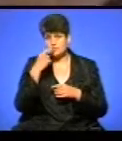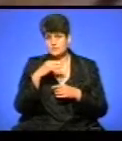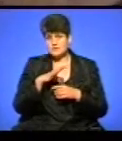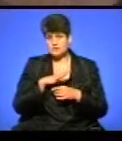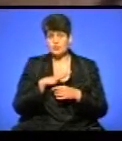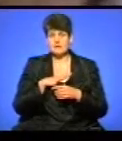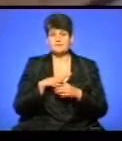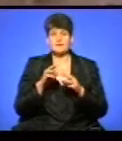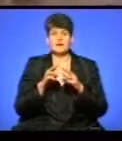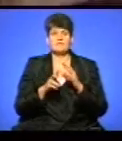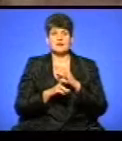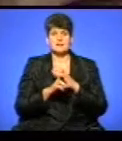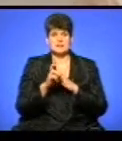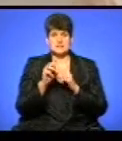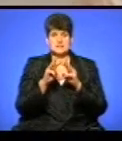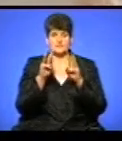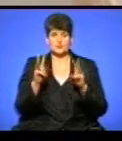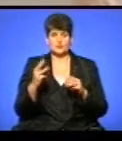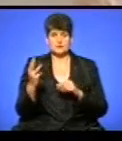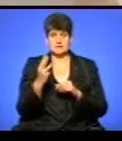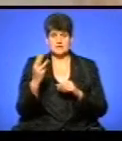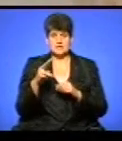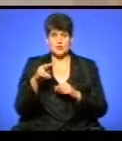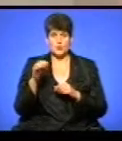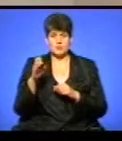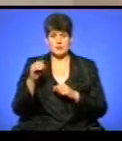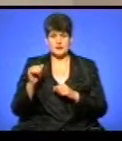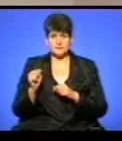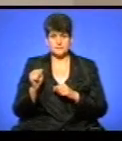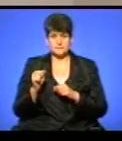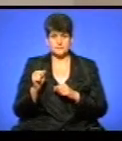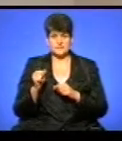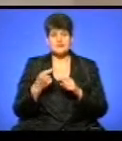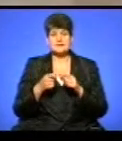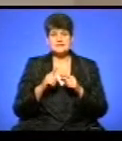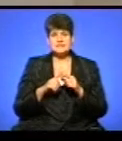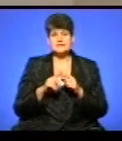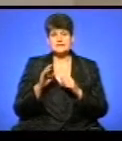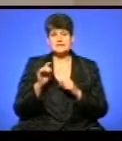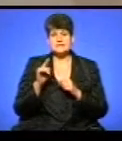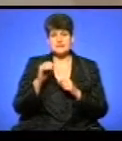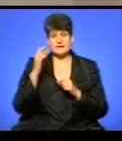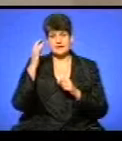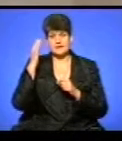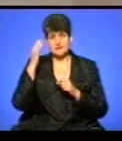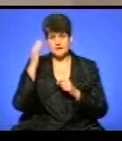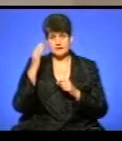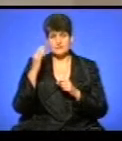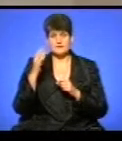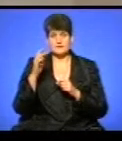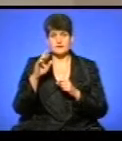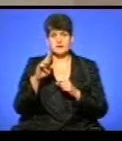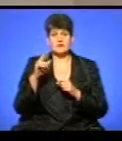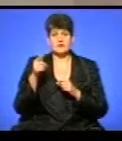каплиці Святої Трійці в Любліні. В каплиці Святої Трійці, за ідеєю короля Владислава